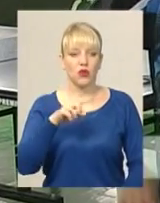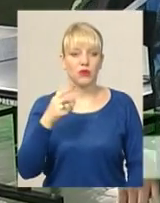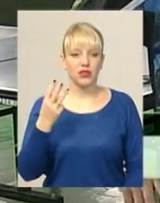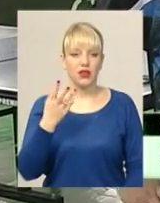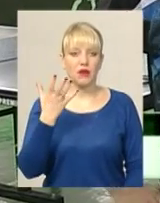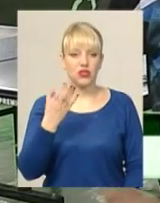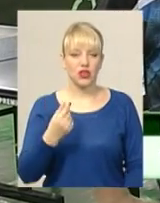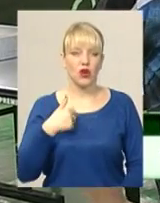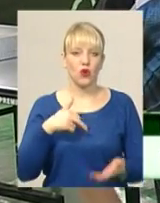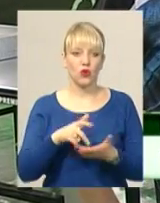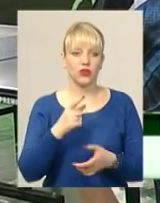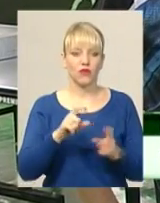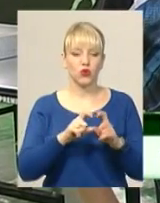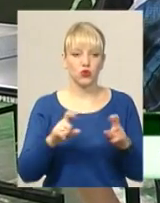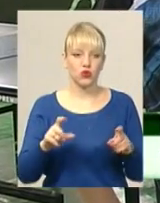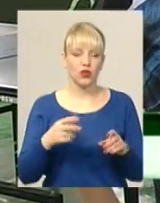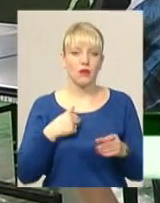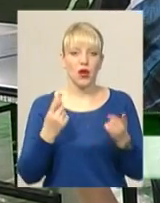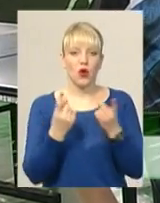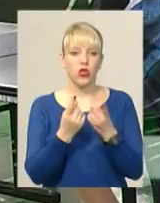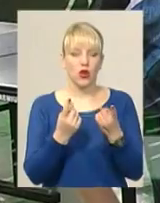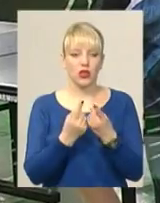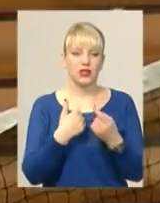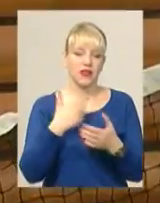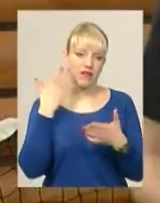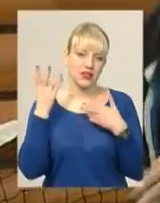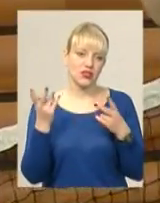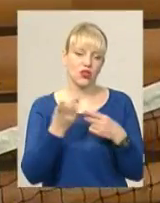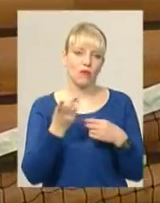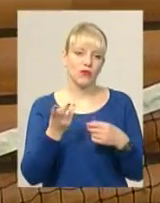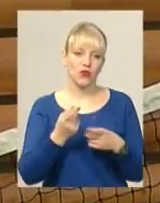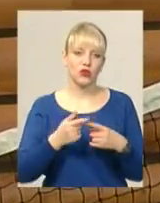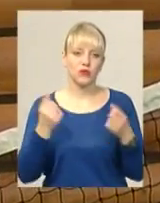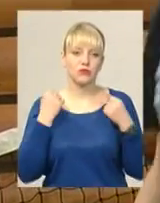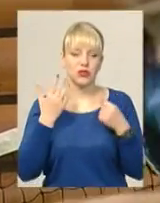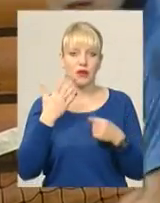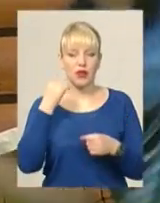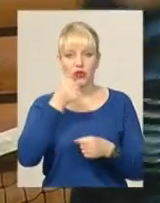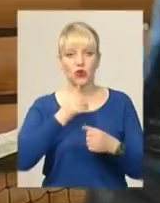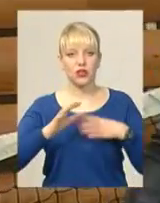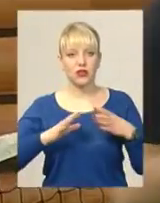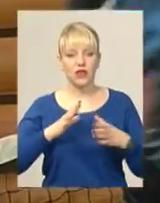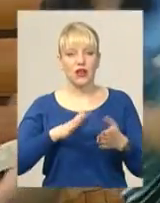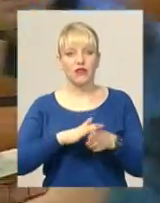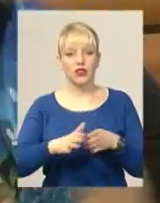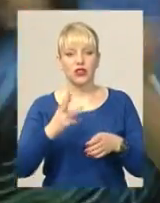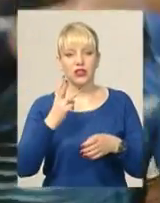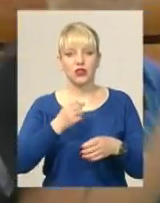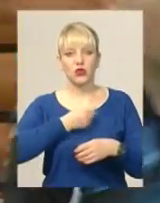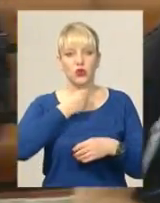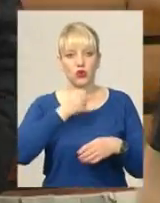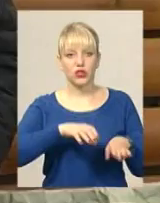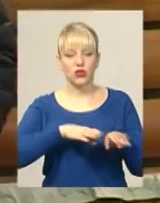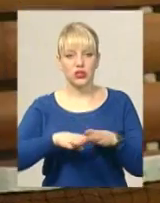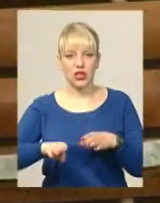школу ходимо, і ми однокласники, якби. Нам весело вдвоєм. Спортсмени за п'ять років тренувань виконали треті дорослі розряди з настільного